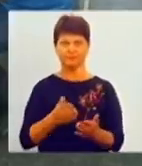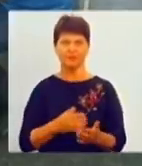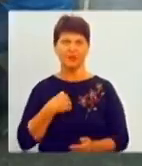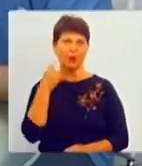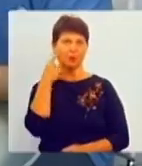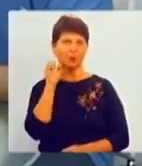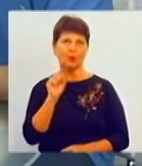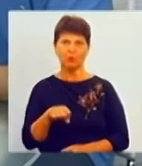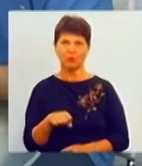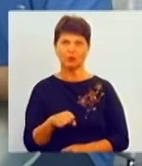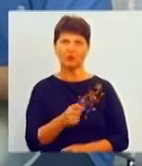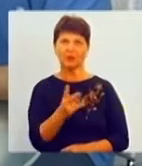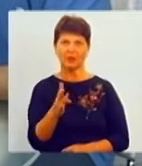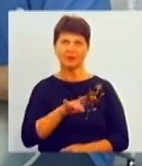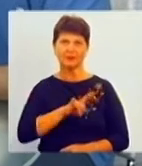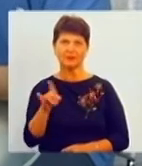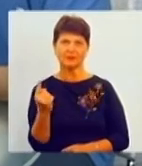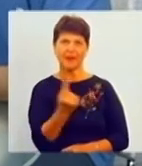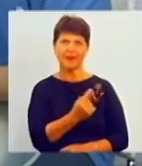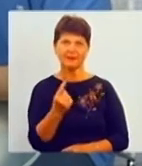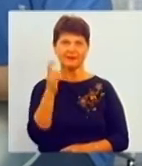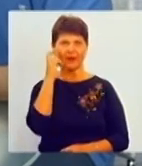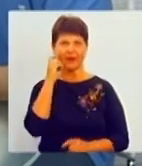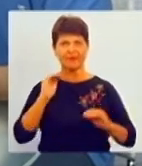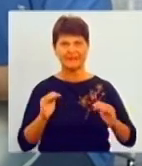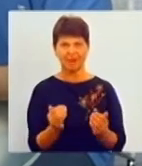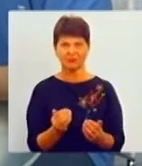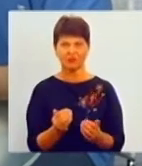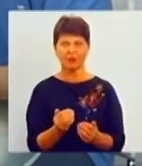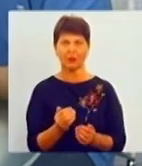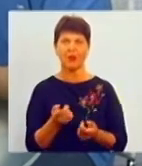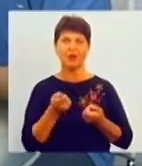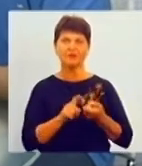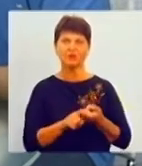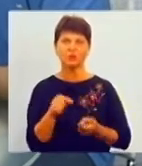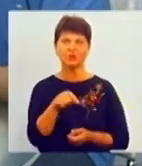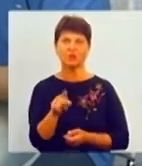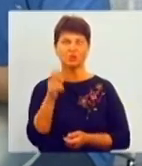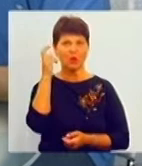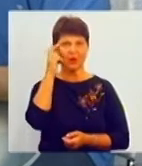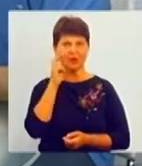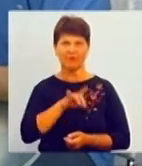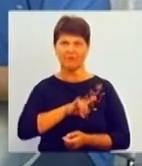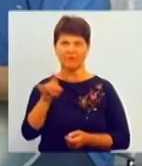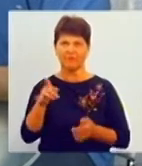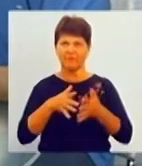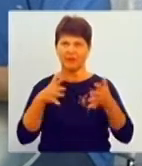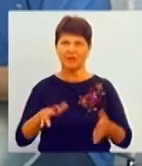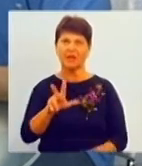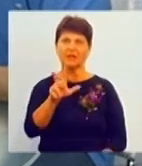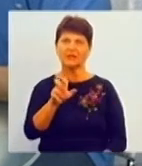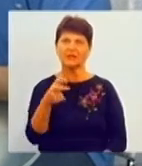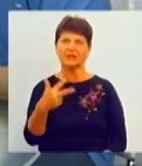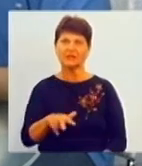кількість рейсів з Києва зменшать. Але в зв'язку з тим, що в Києві літають великі літаки на 330 місць,